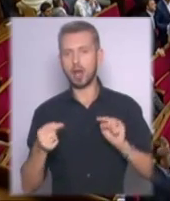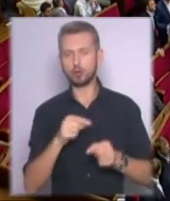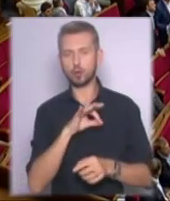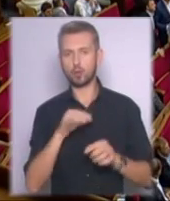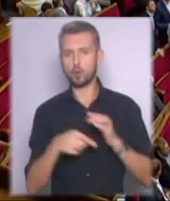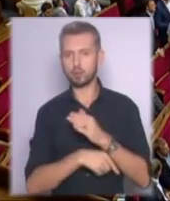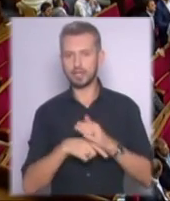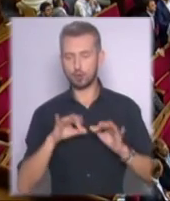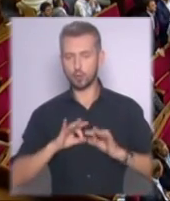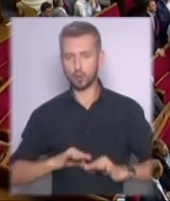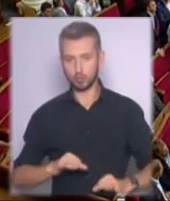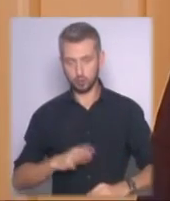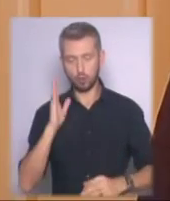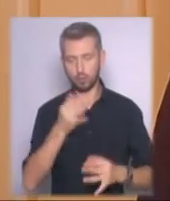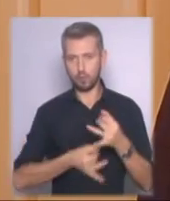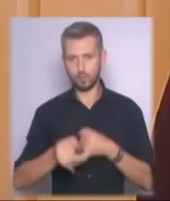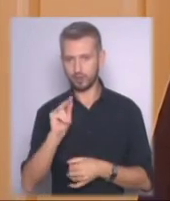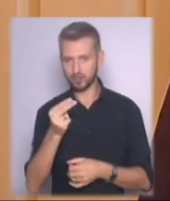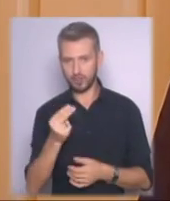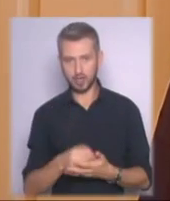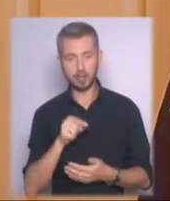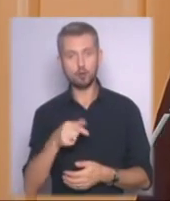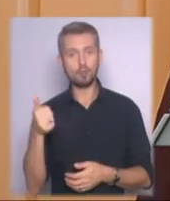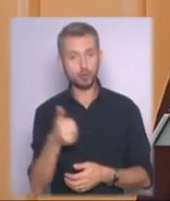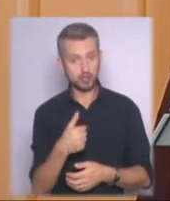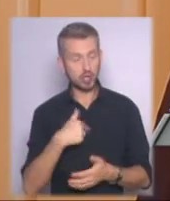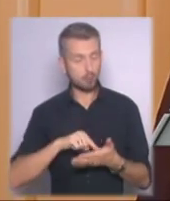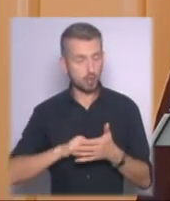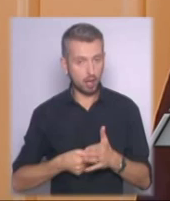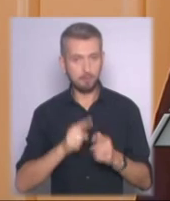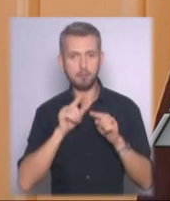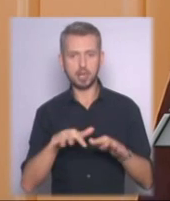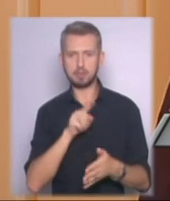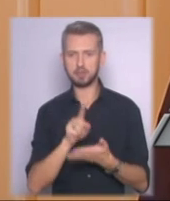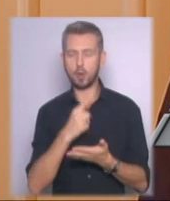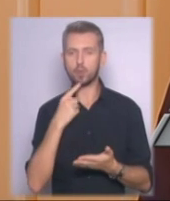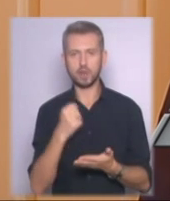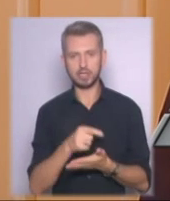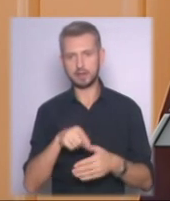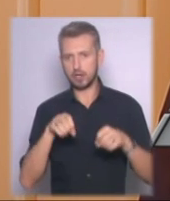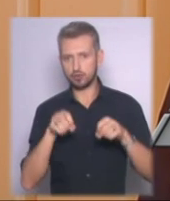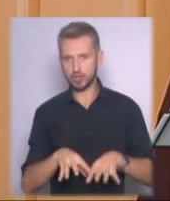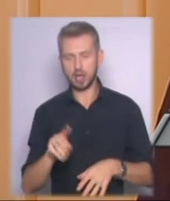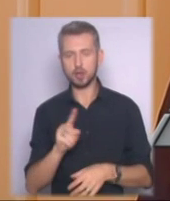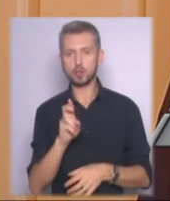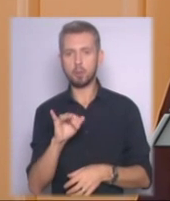депутатам говорить у четвер. На цьому тижні я наполягаю на цьому, що парламент має ухвалити це рішення для того, щоб